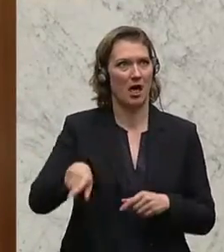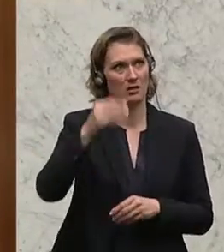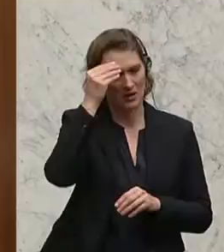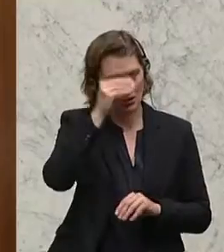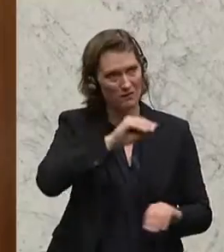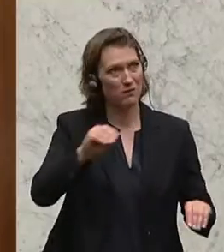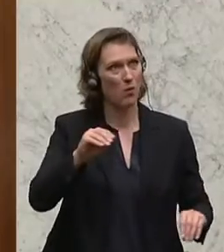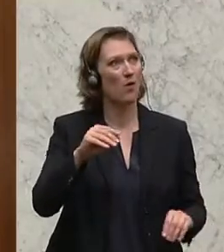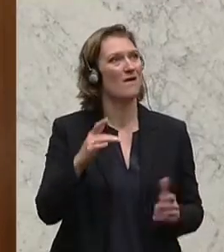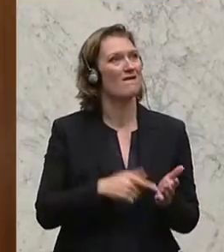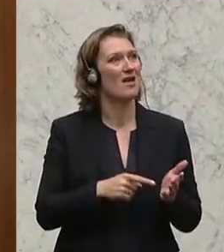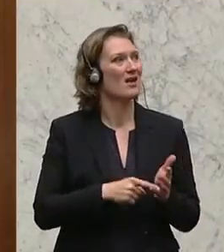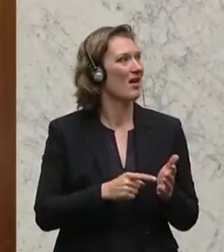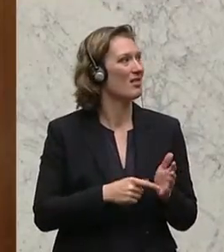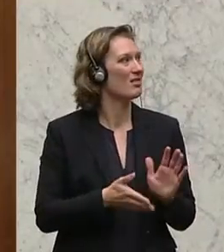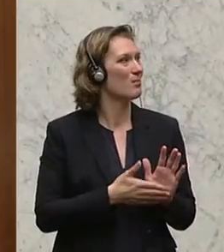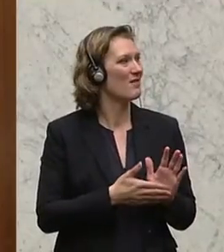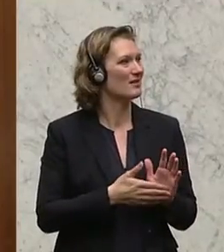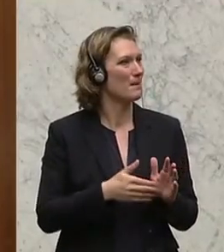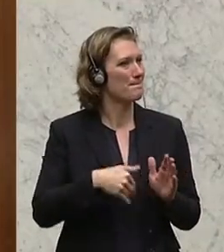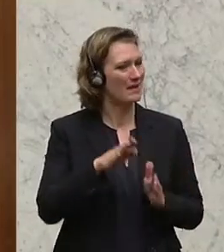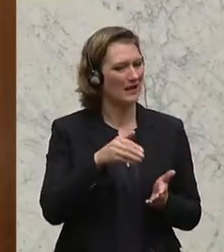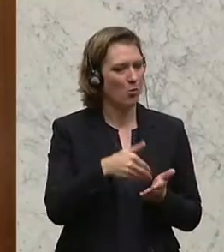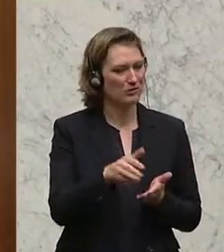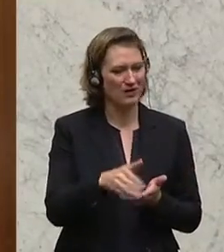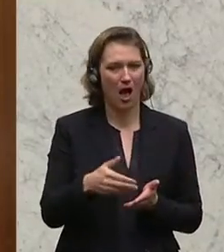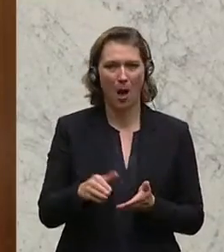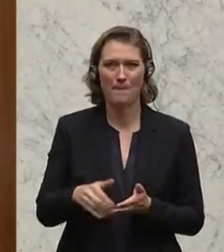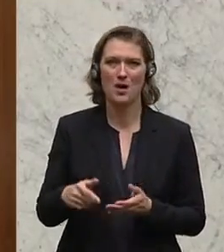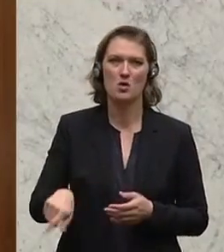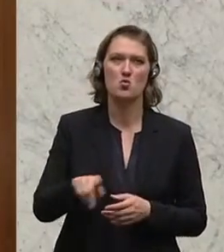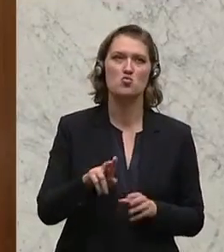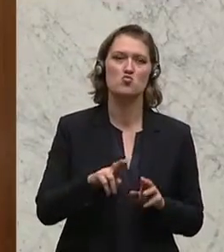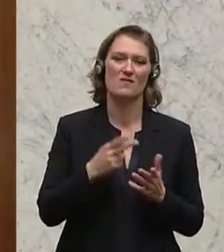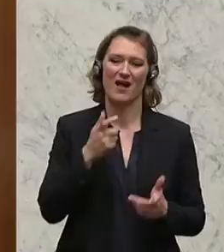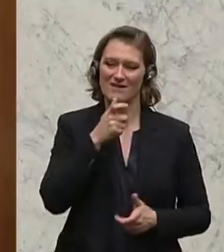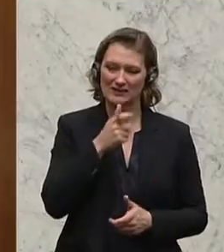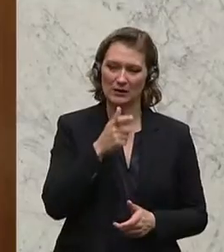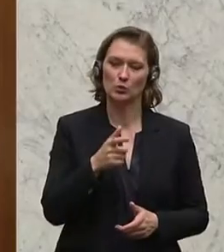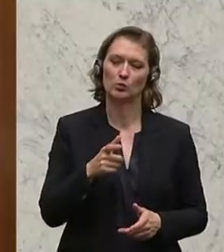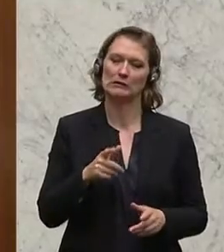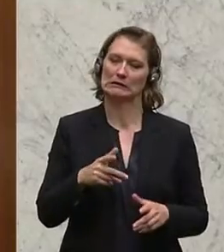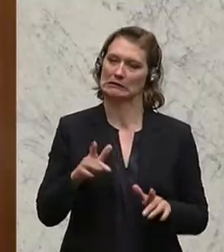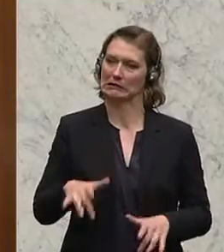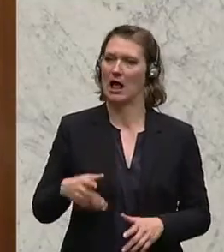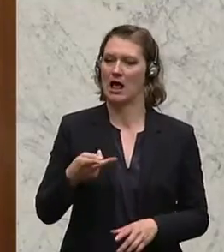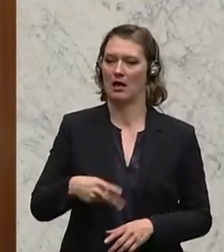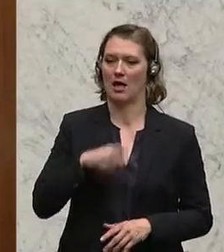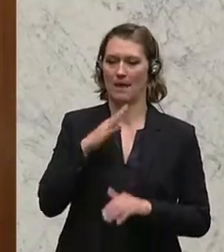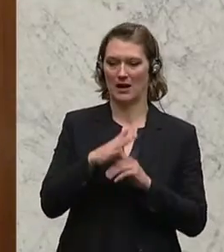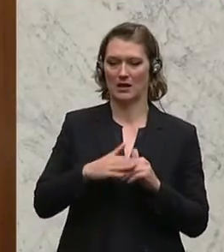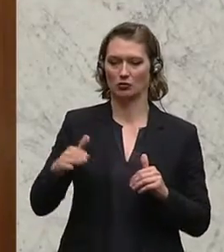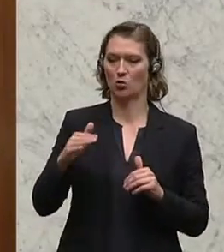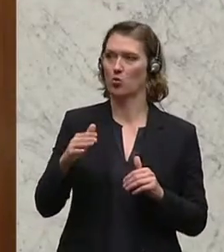wir dann aufgrund der Tatsache, dass die meisten Ausgaben, die die Unfallversicherung zu tätigen hat, im Bereich Unfallversicherung und Rehabilitation,